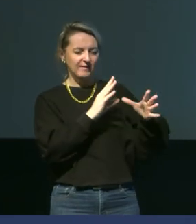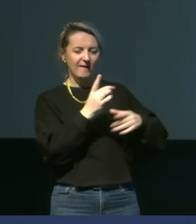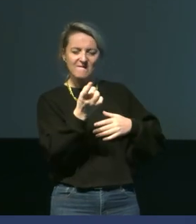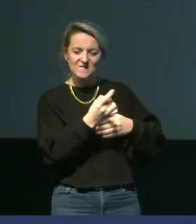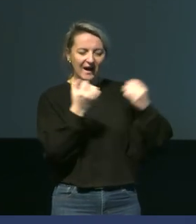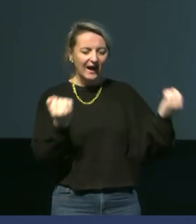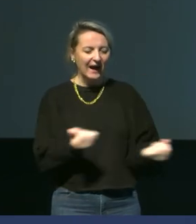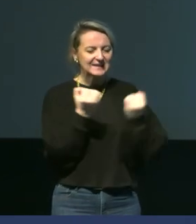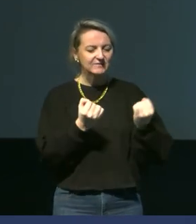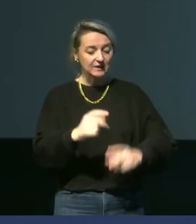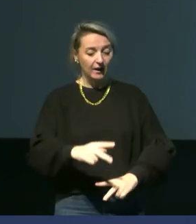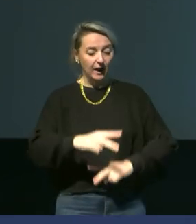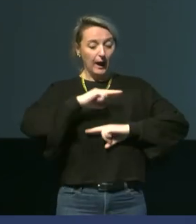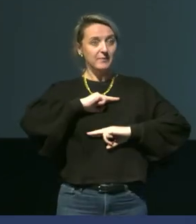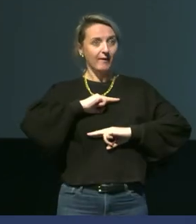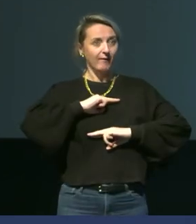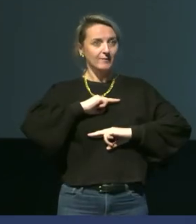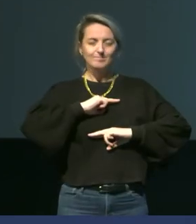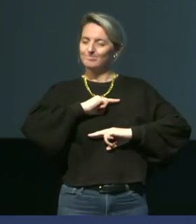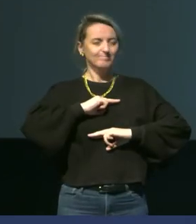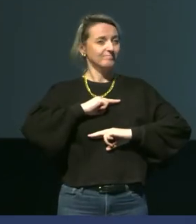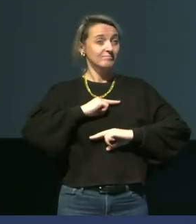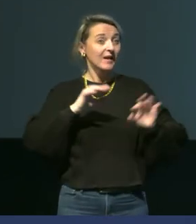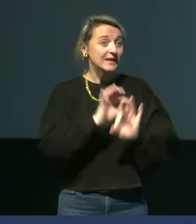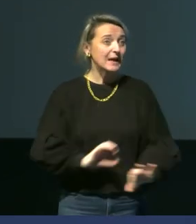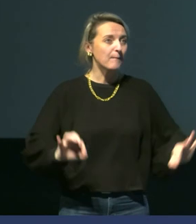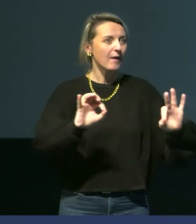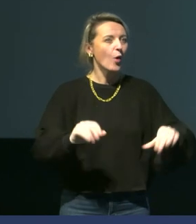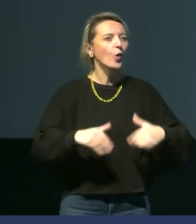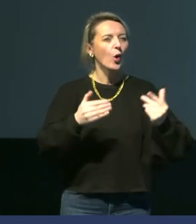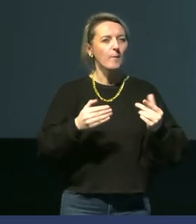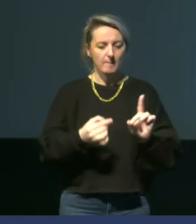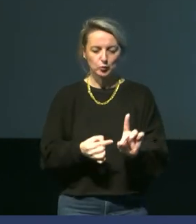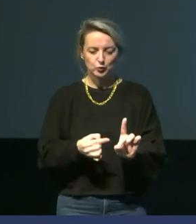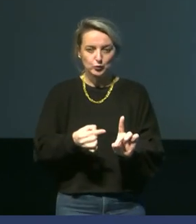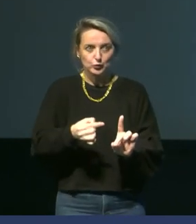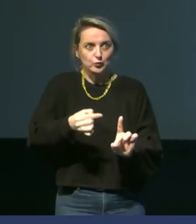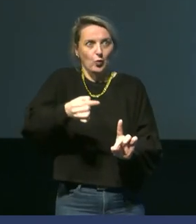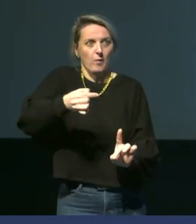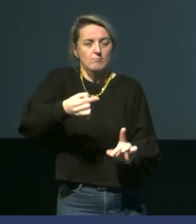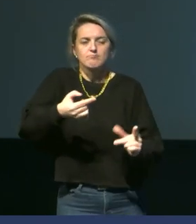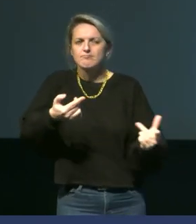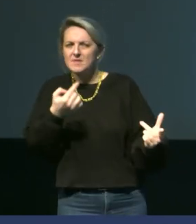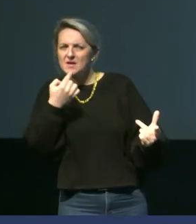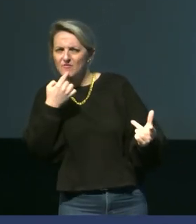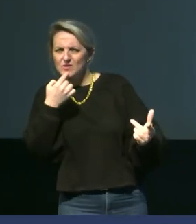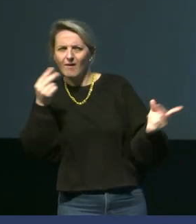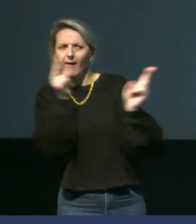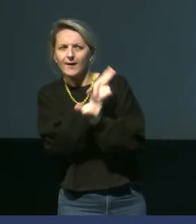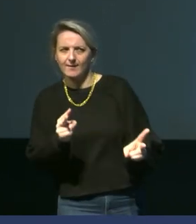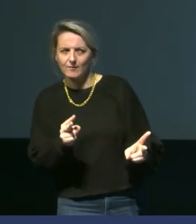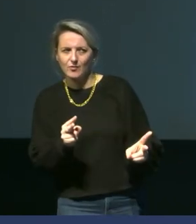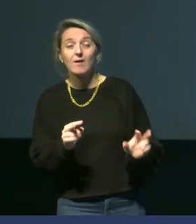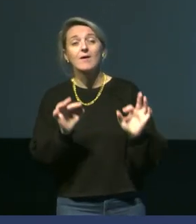'activité d'apnée, étant donné qu'il n'y pas d'activité d'apnée ici et qu'on a quand même une réaugmentation des températures. Et puis, ce qui va nous intéresser, c'est qu'ici, la